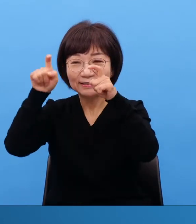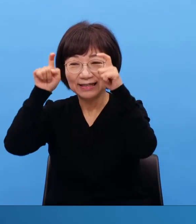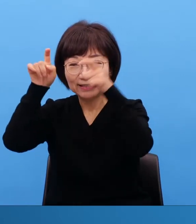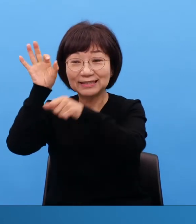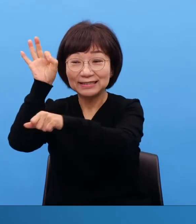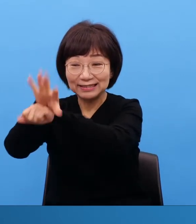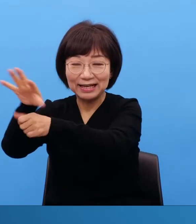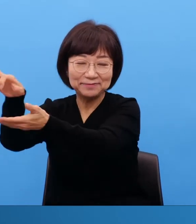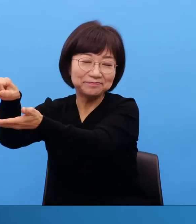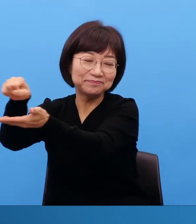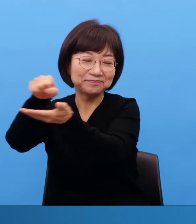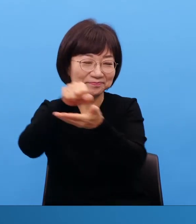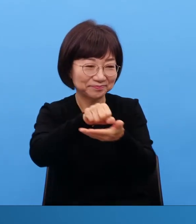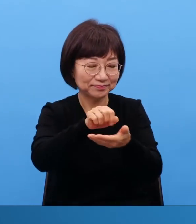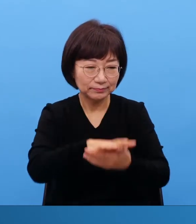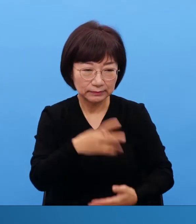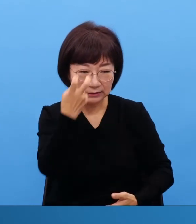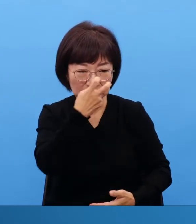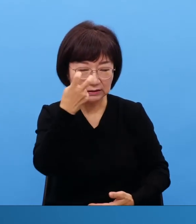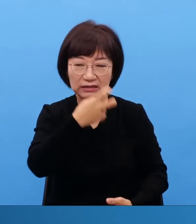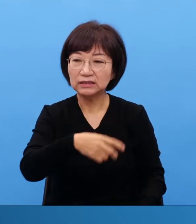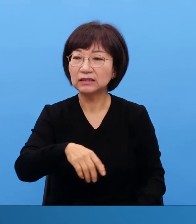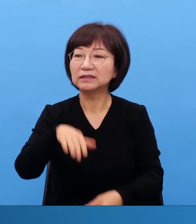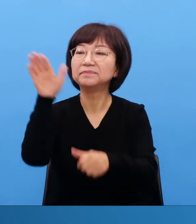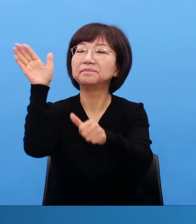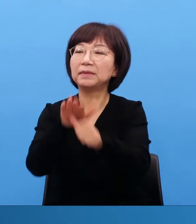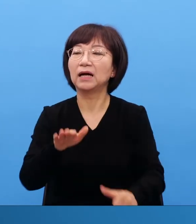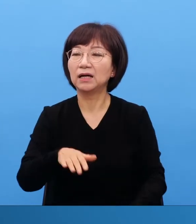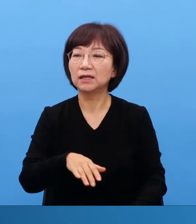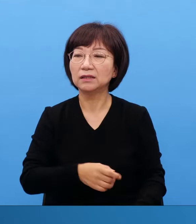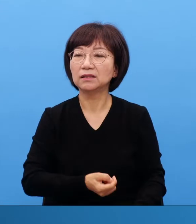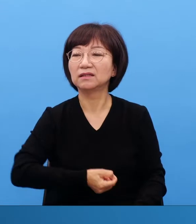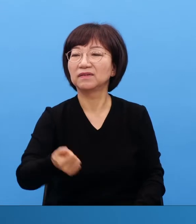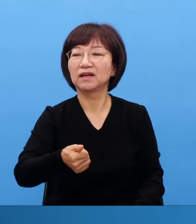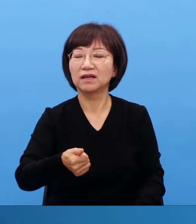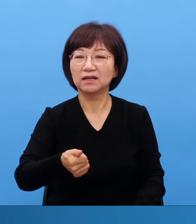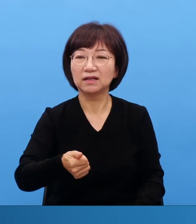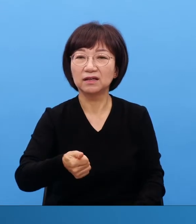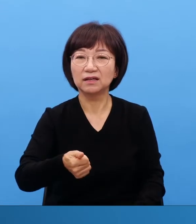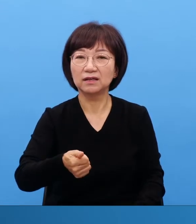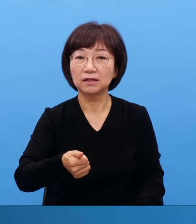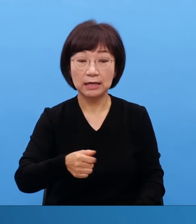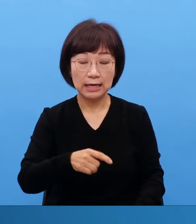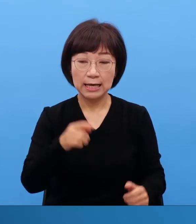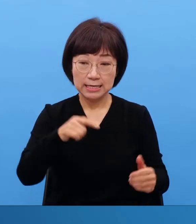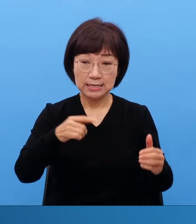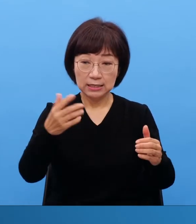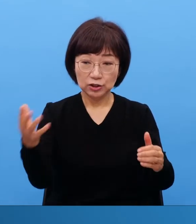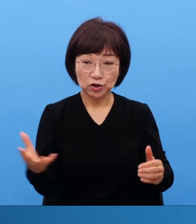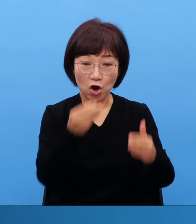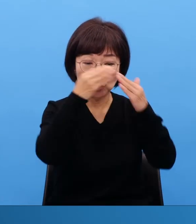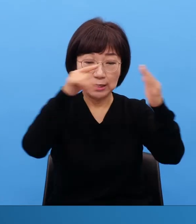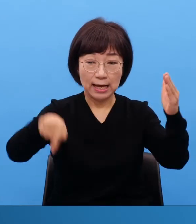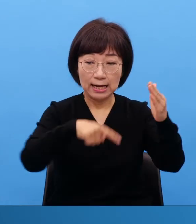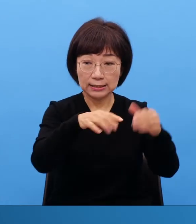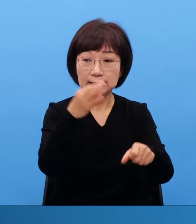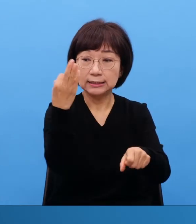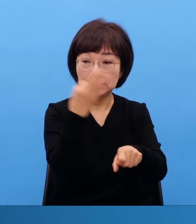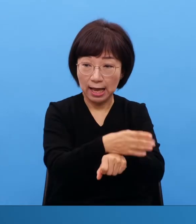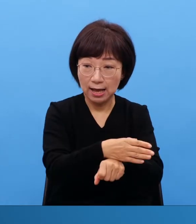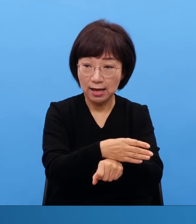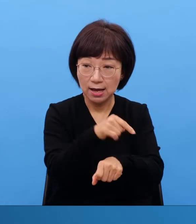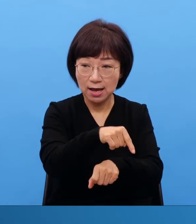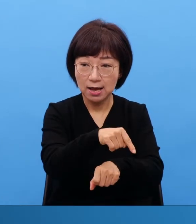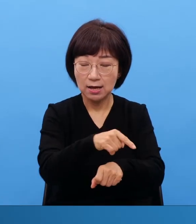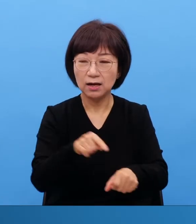안에서 사야 돼 그런데 안에 양은 좀